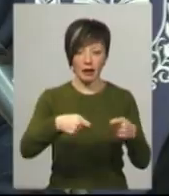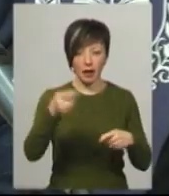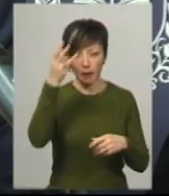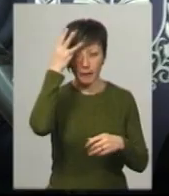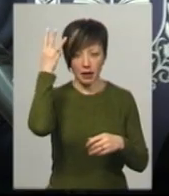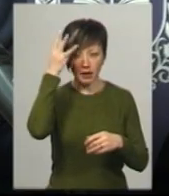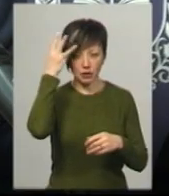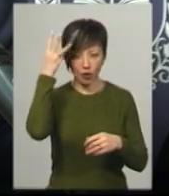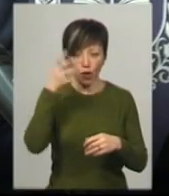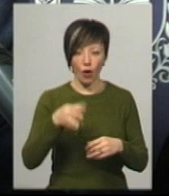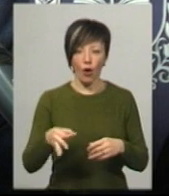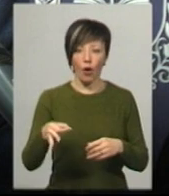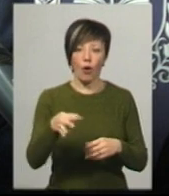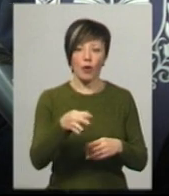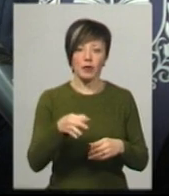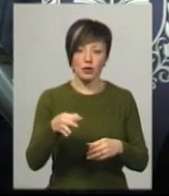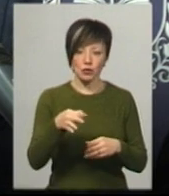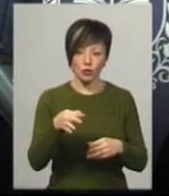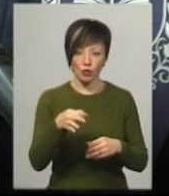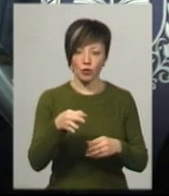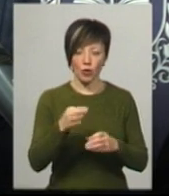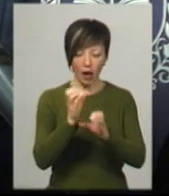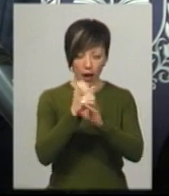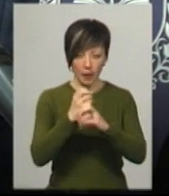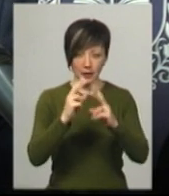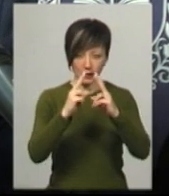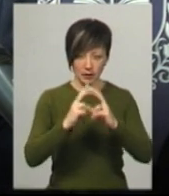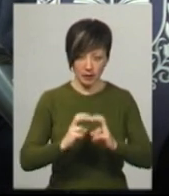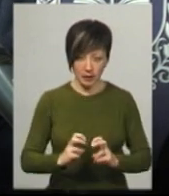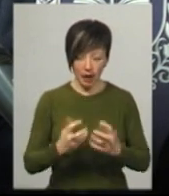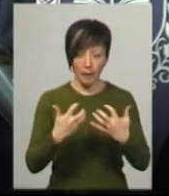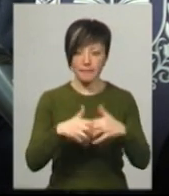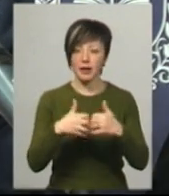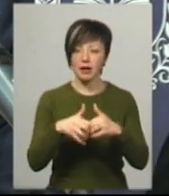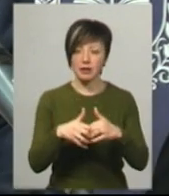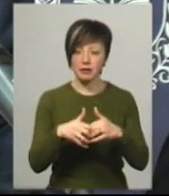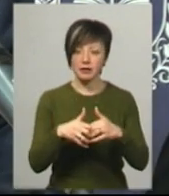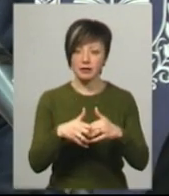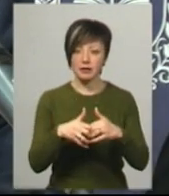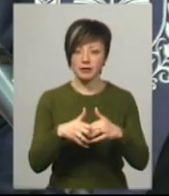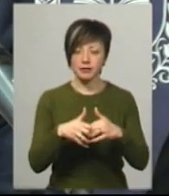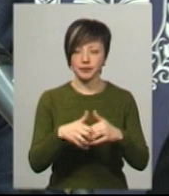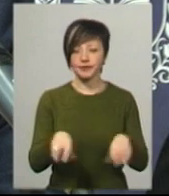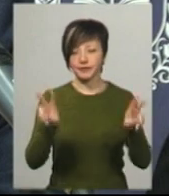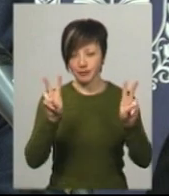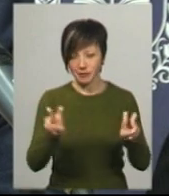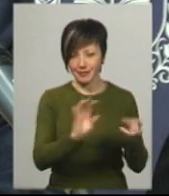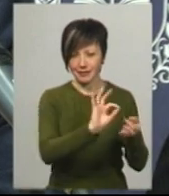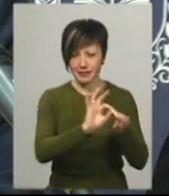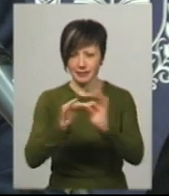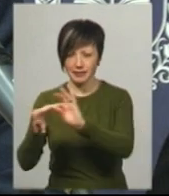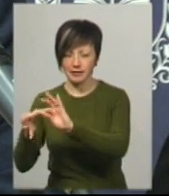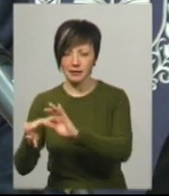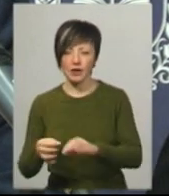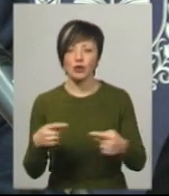обласному лабораторному центрі ампліфікатор Real-Time SFX-96.